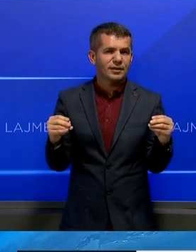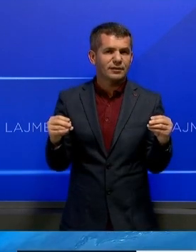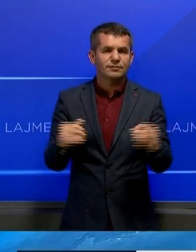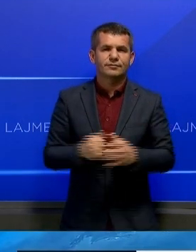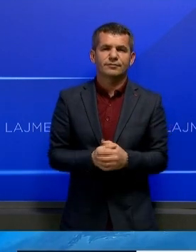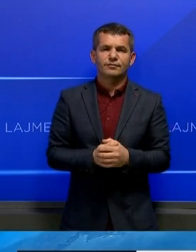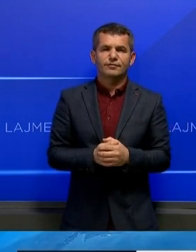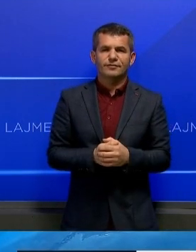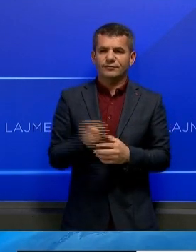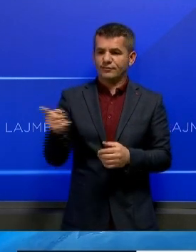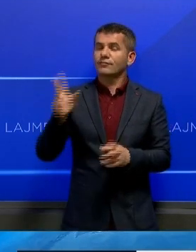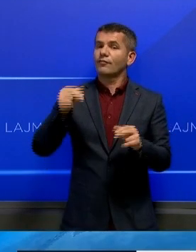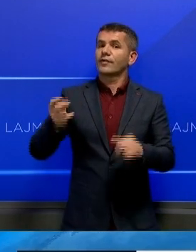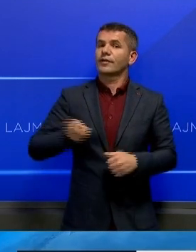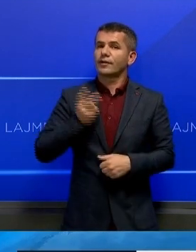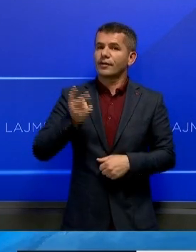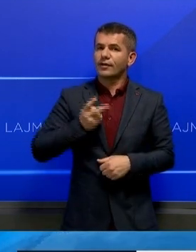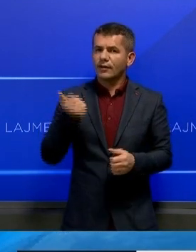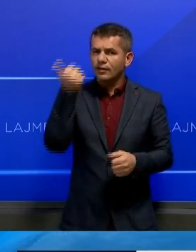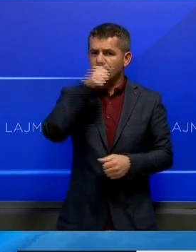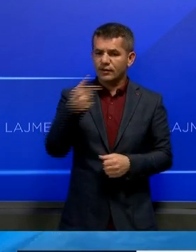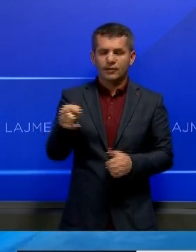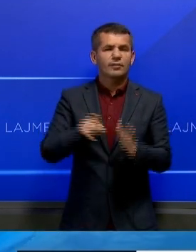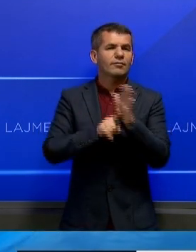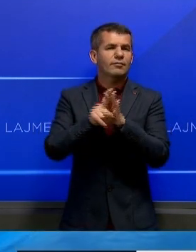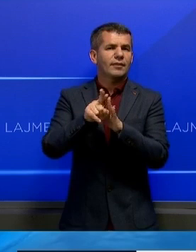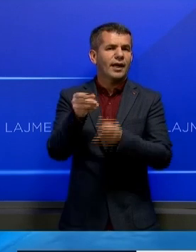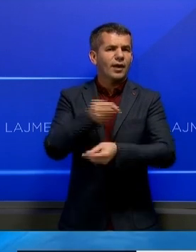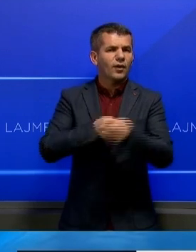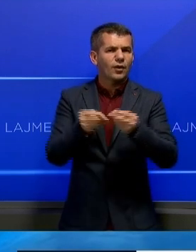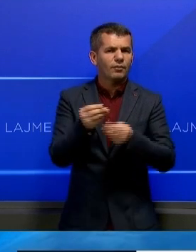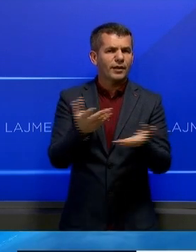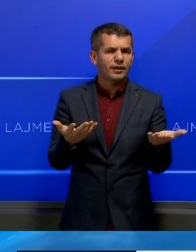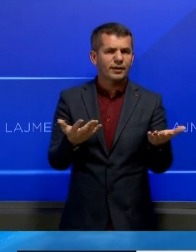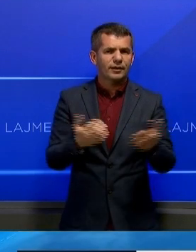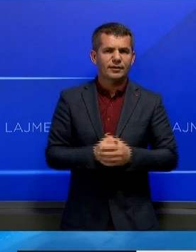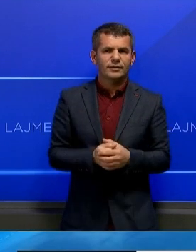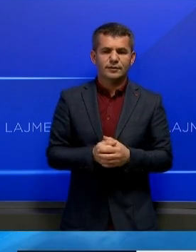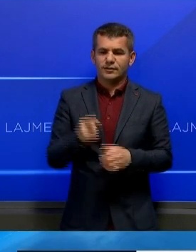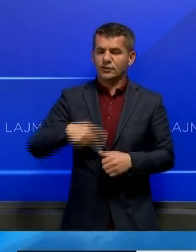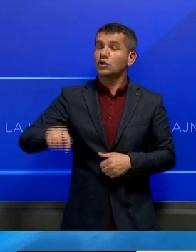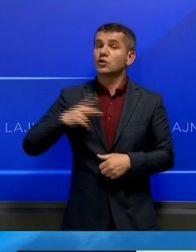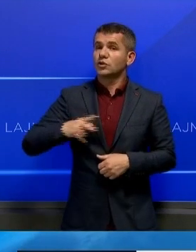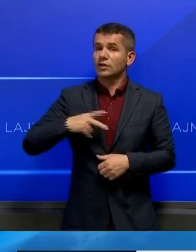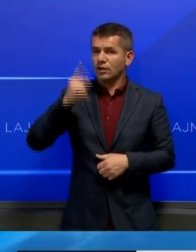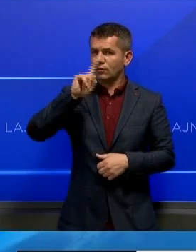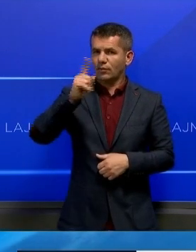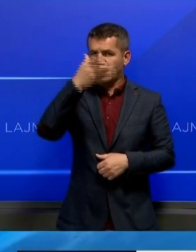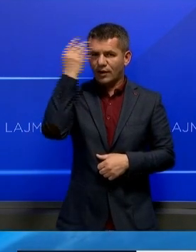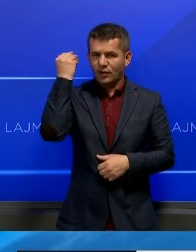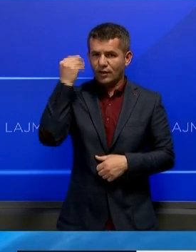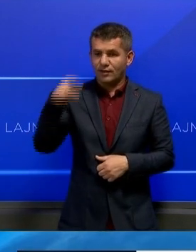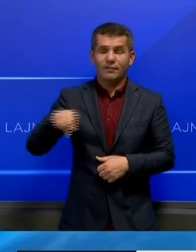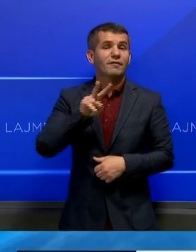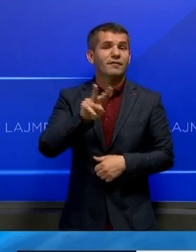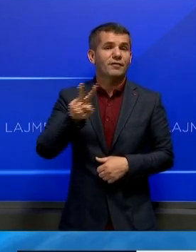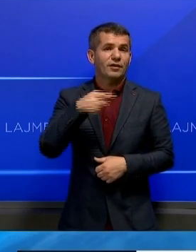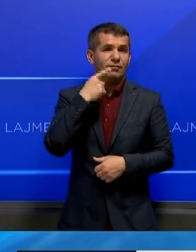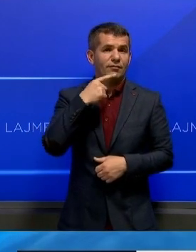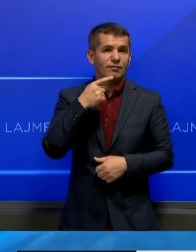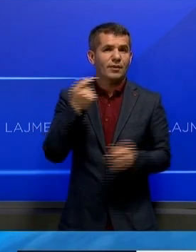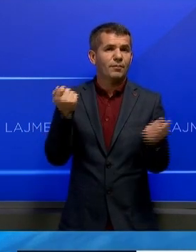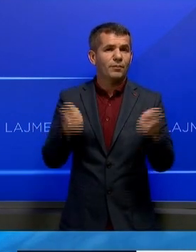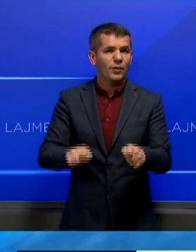mund ju të krenoheni me progresin ekonomik. Qytetarët nuk harojnë që vetëvendosja ishte aja që